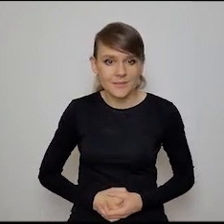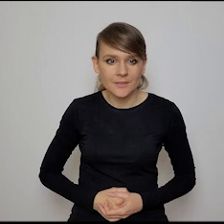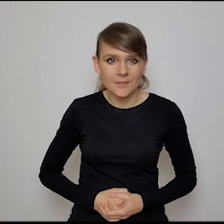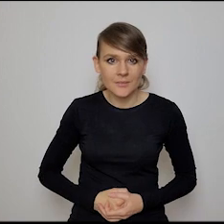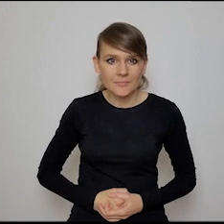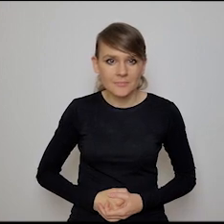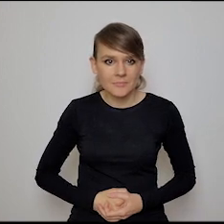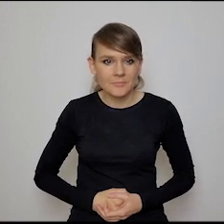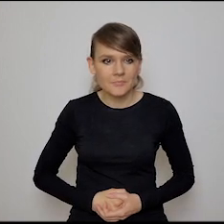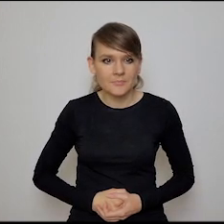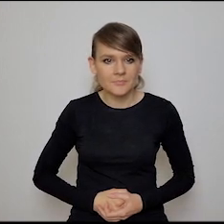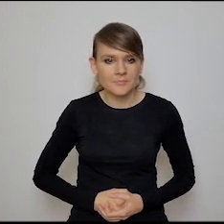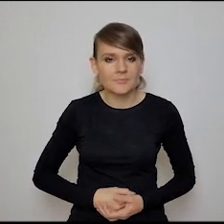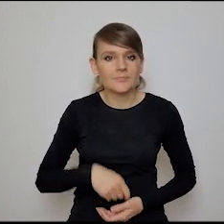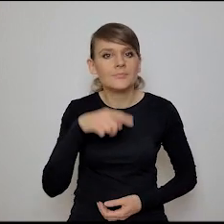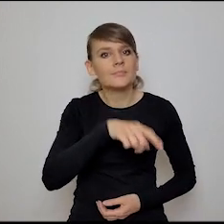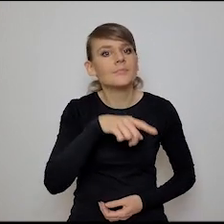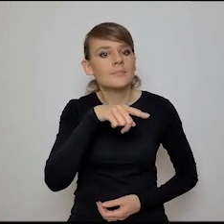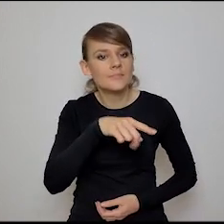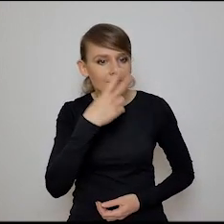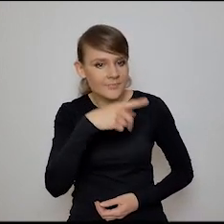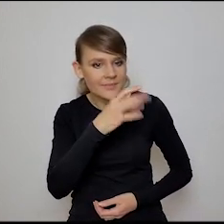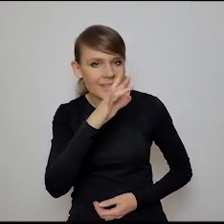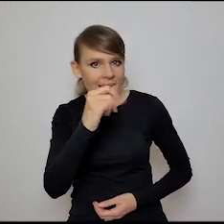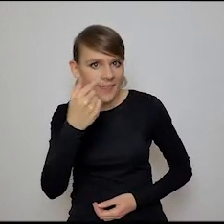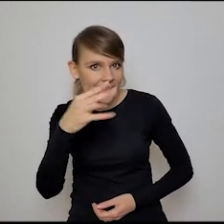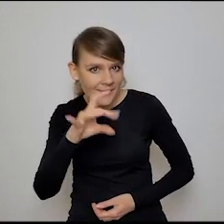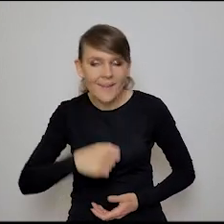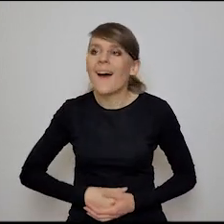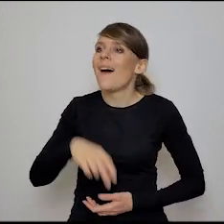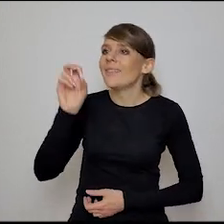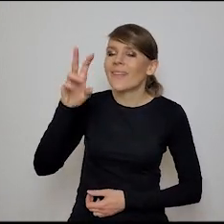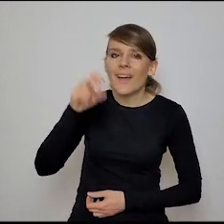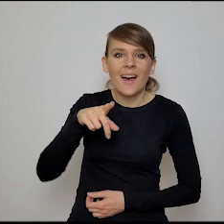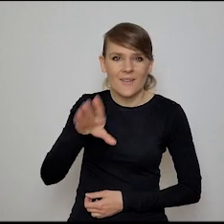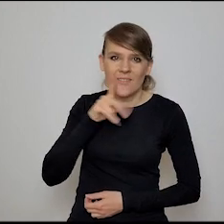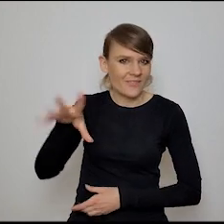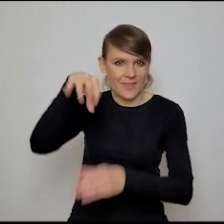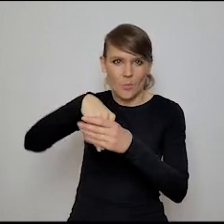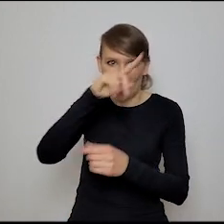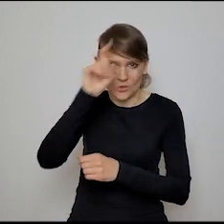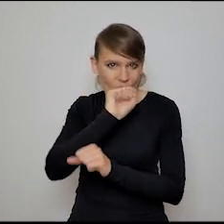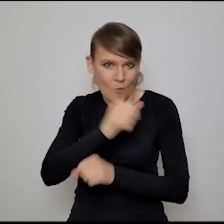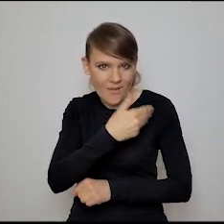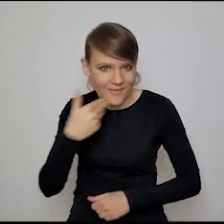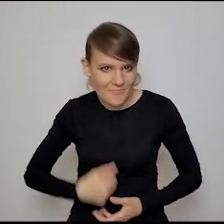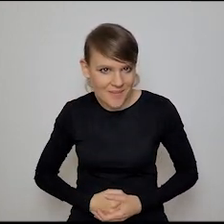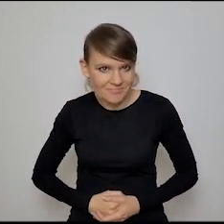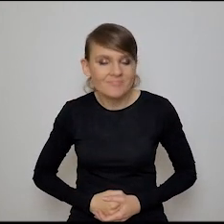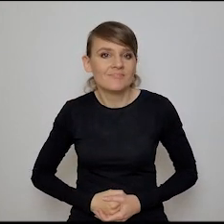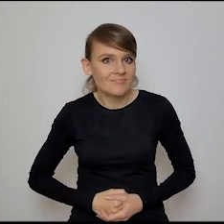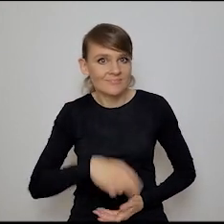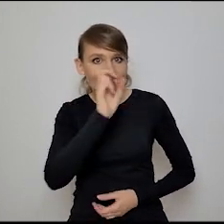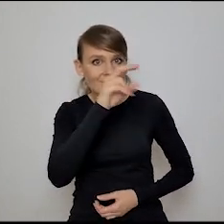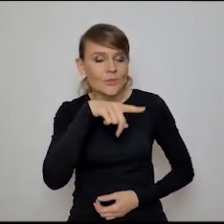Pokaż mi. High Frequency Trading. A, oczywiście, tak, tak. No to tam podobno już ludzi nie ma wcale. No, to jest, to